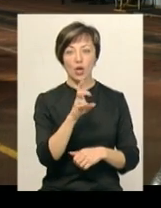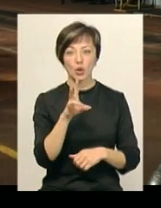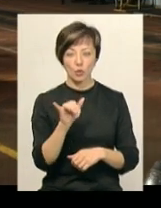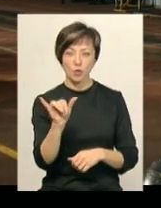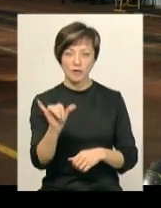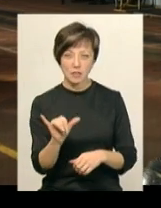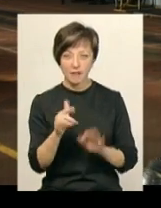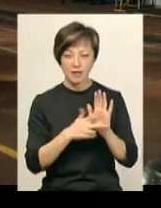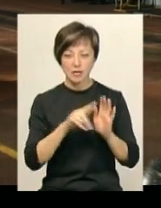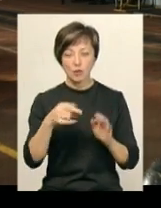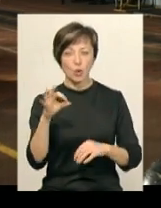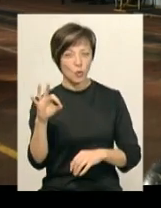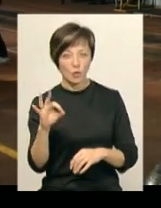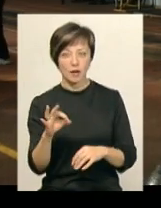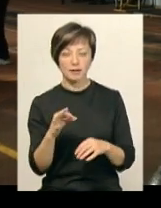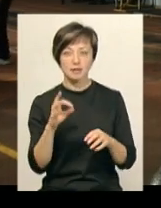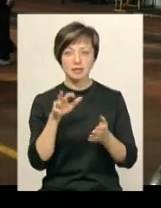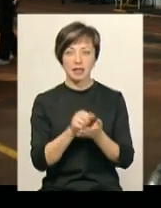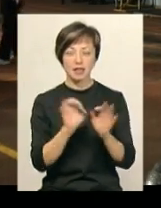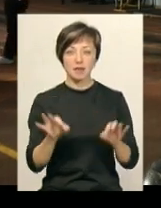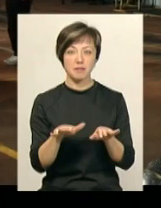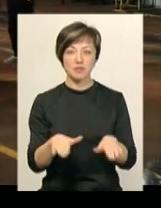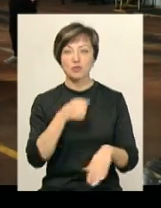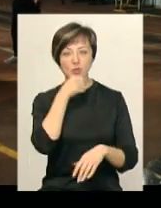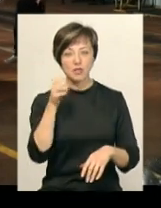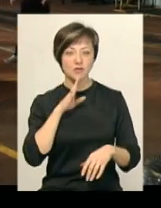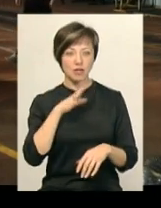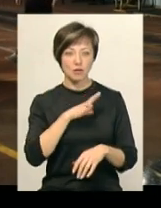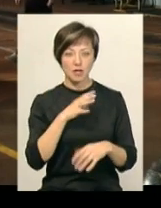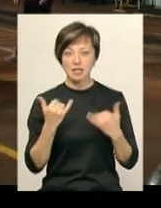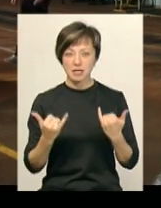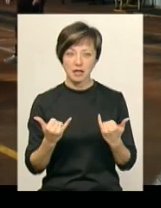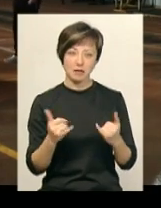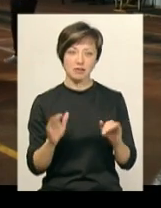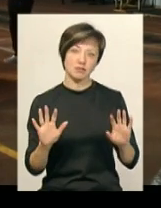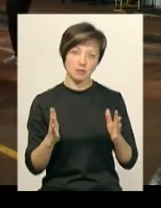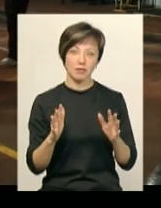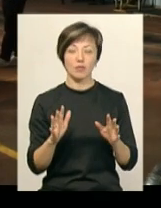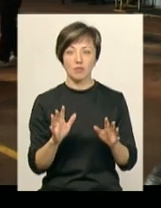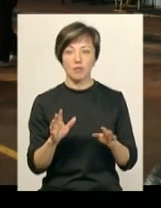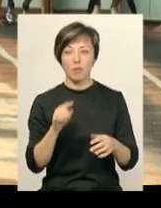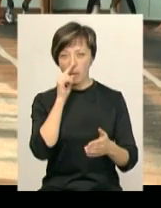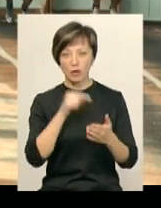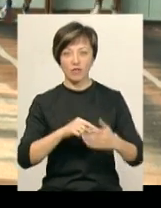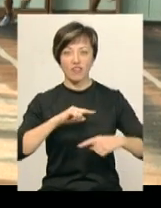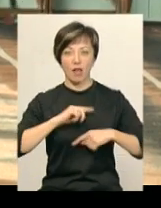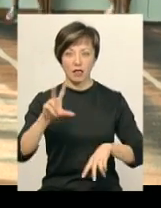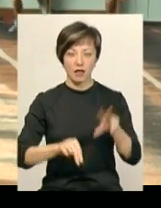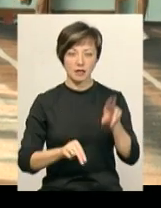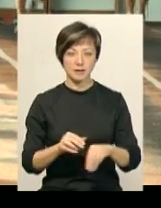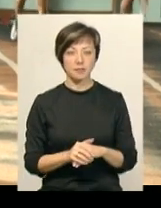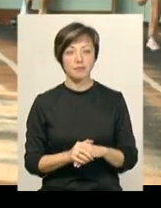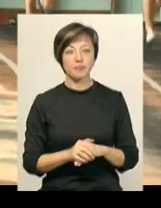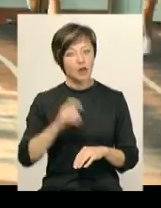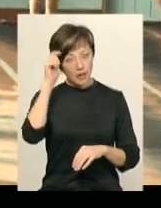набігла 8-0, але не зайняла ніяке місце, тому що дорослі дівчата були. Зараз побуду фінал, надіюсь. Максим Муза